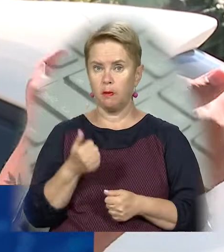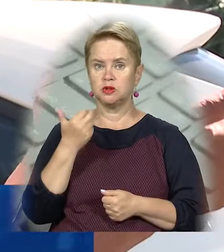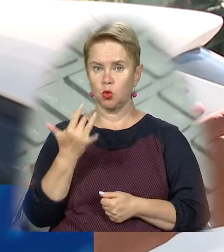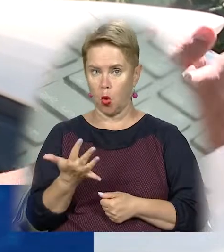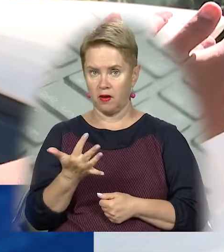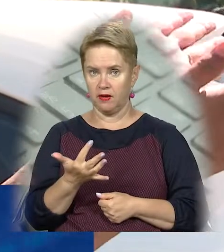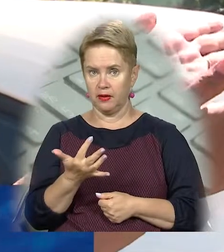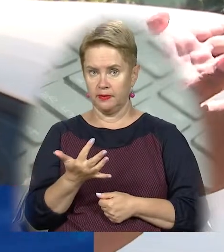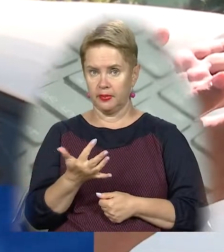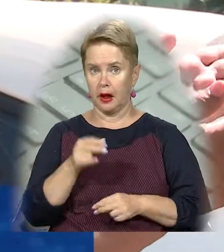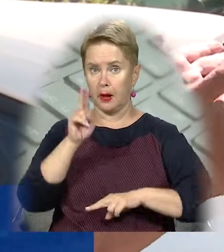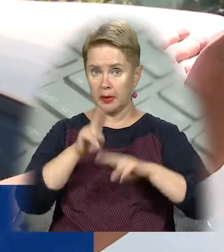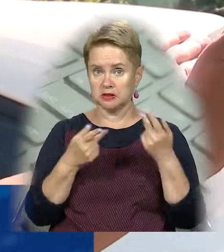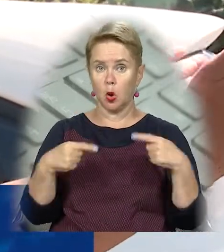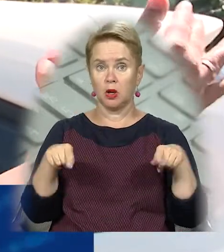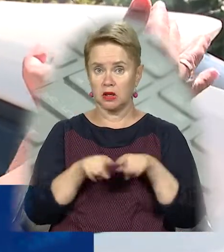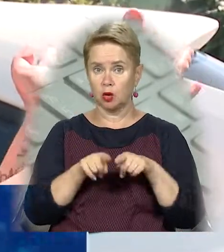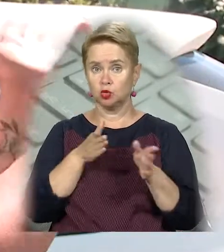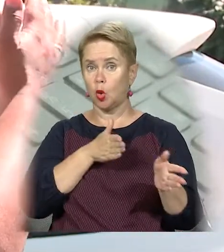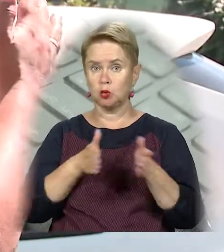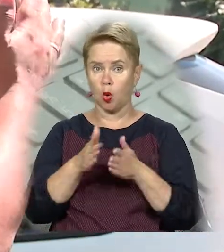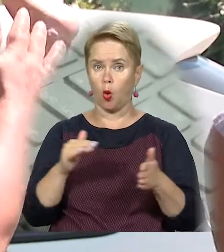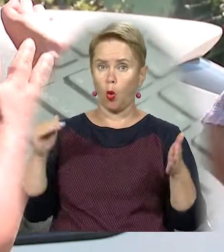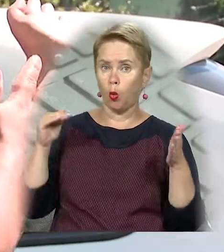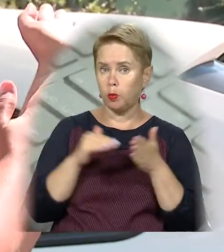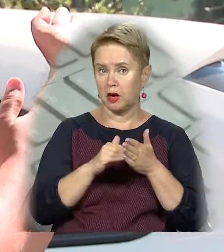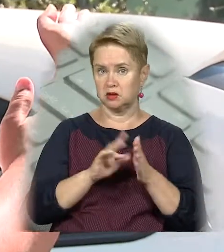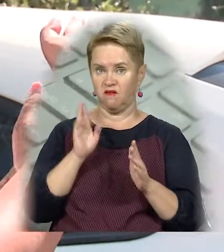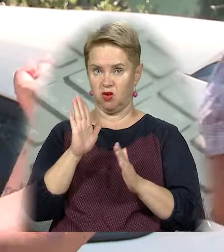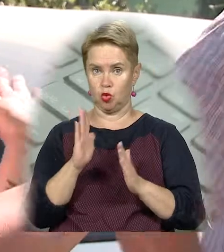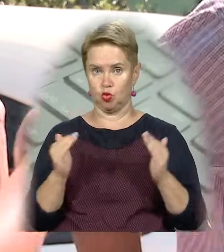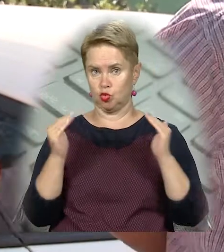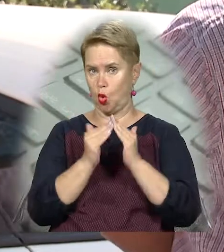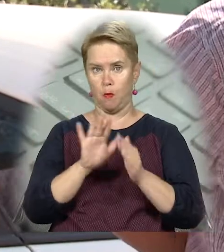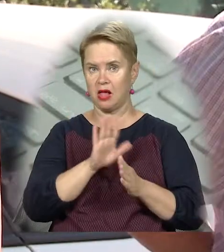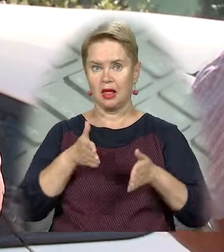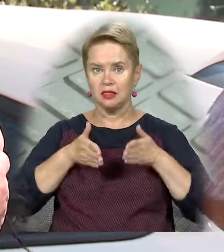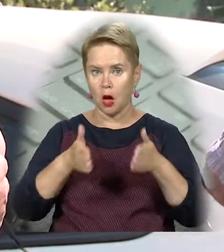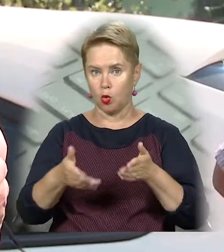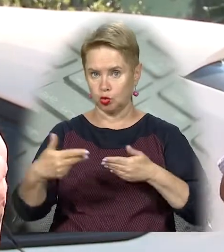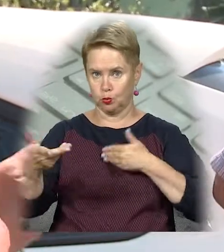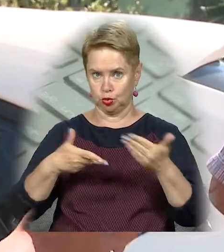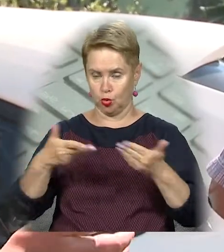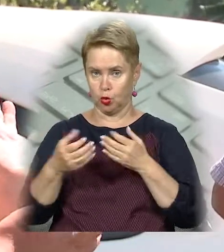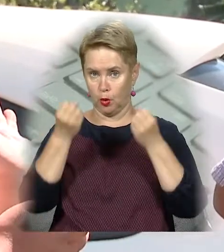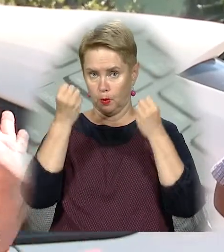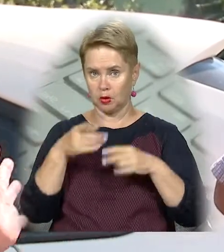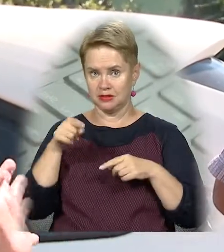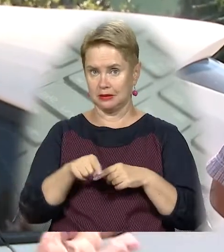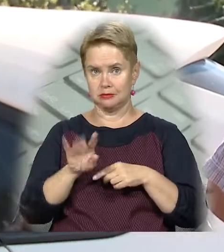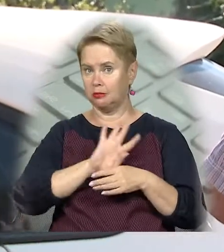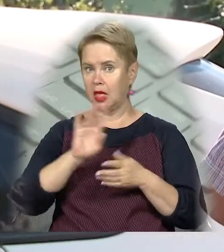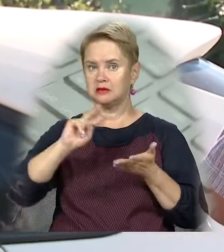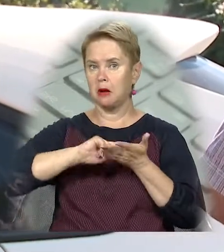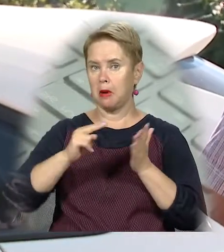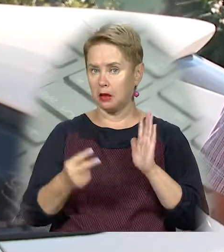Поскольку, видите, построили так, що дорожка упирається прямо в дом, а не на дорожку пішохідну. Вона просто тут навіть